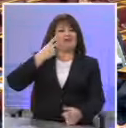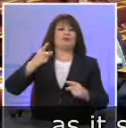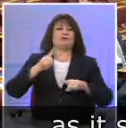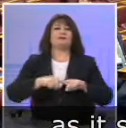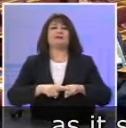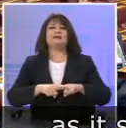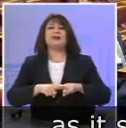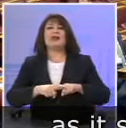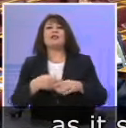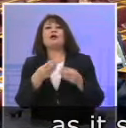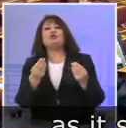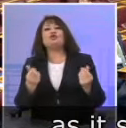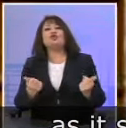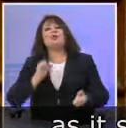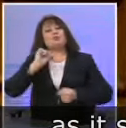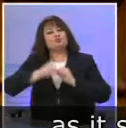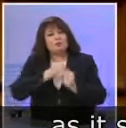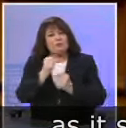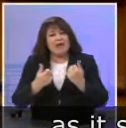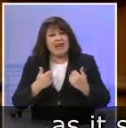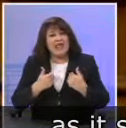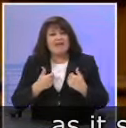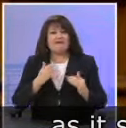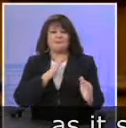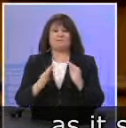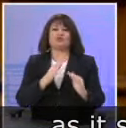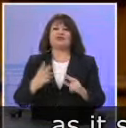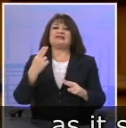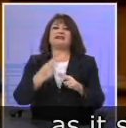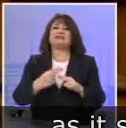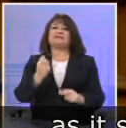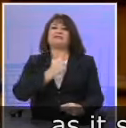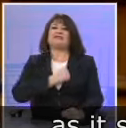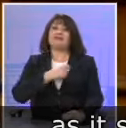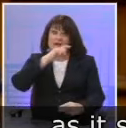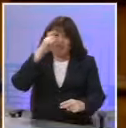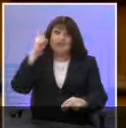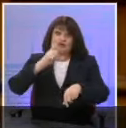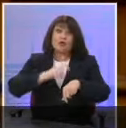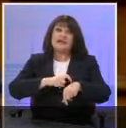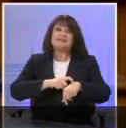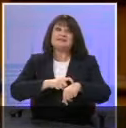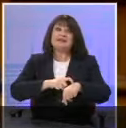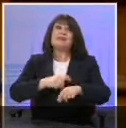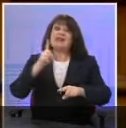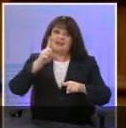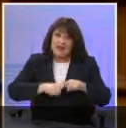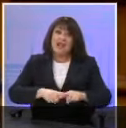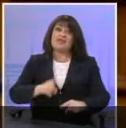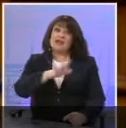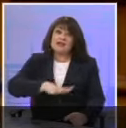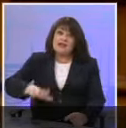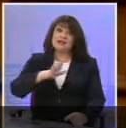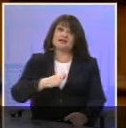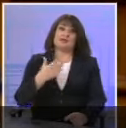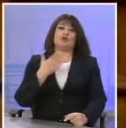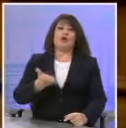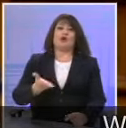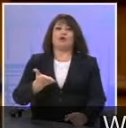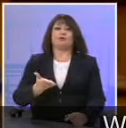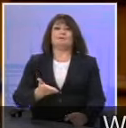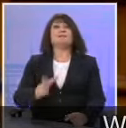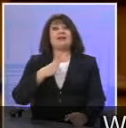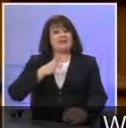Ελλάδα για τον τρόπο που αγωνίζεται για να υπρασπιστεί αξίες σε μια πολύ δύσκολη στιγμή για τη χώρα, για τον τόπο και τον λαό μας.